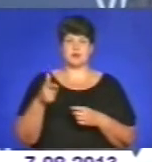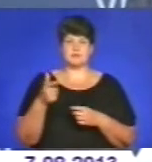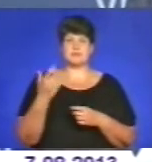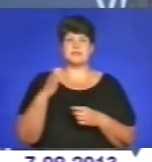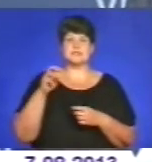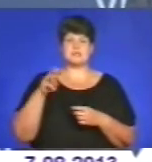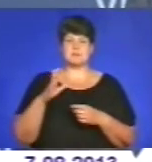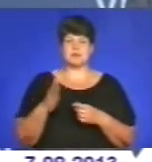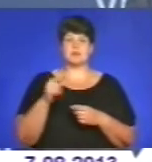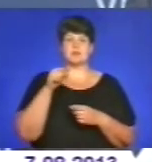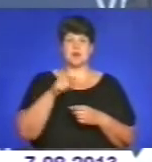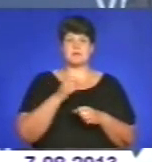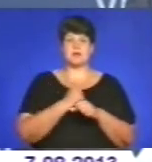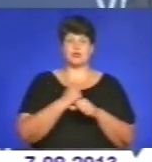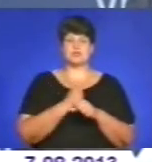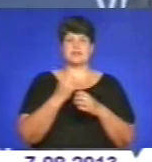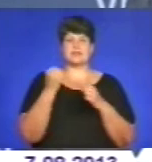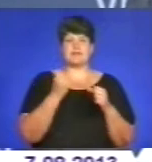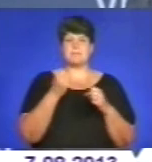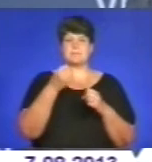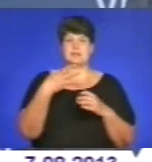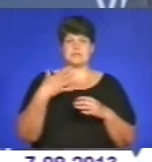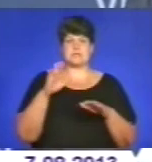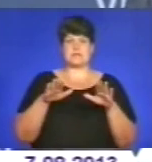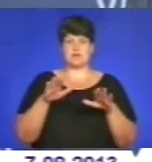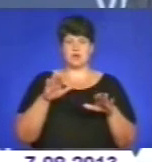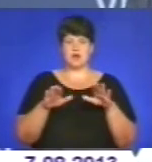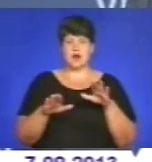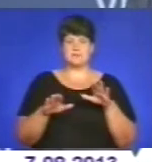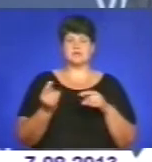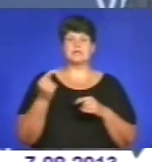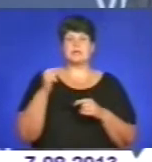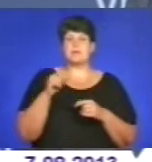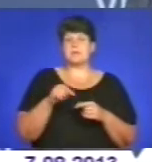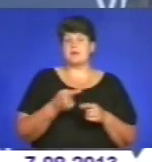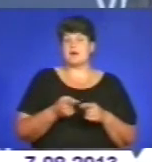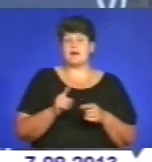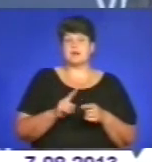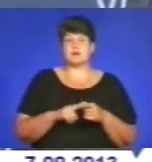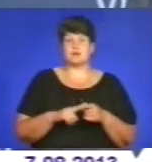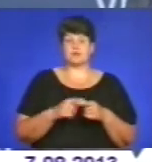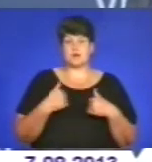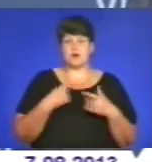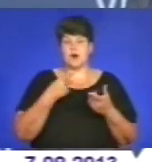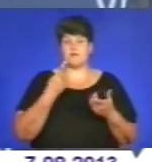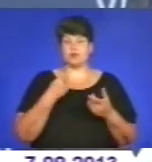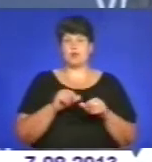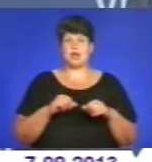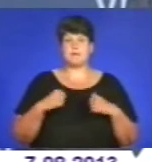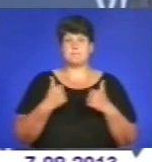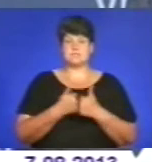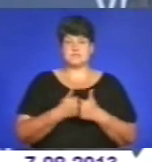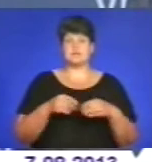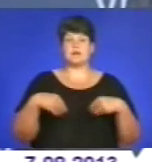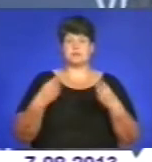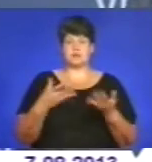а там рабочее давлення 15 кг. Тому, я ж кажу, комісія дасть